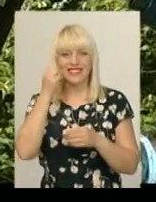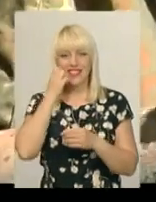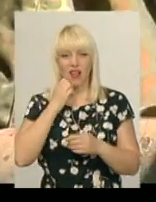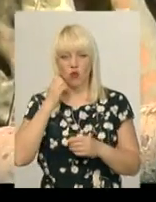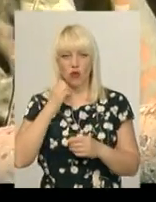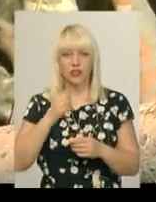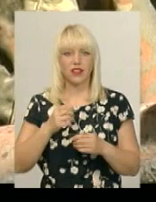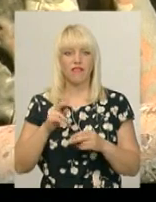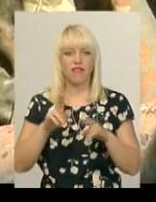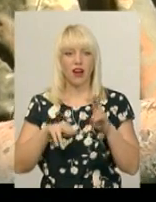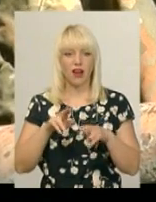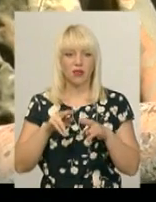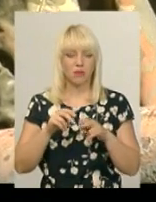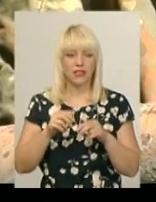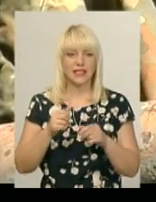фарби.